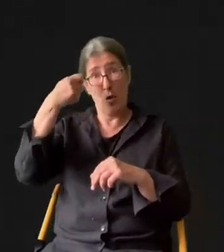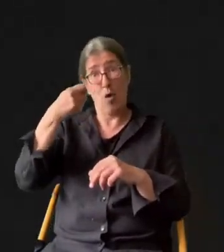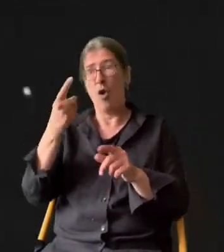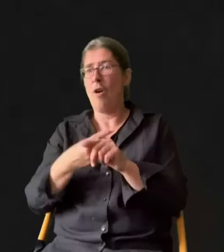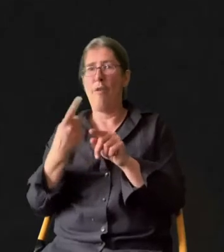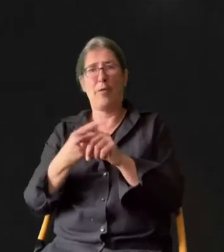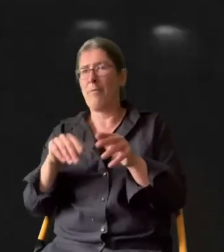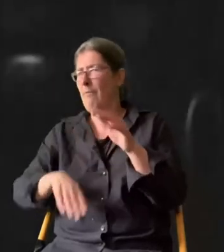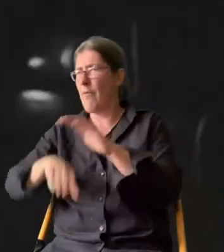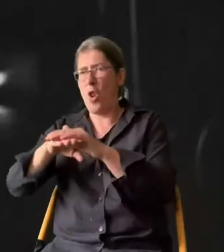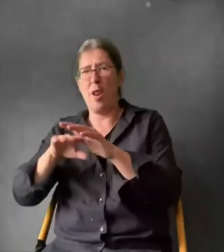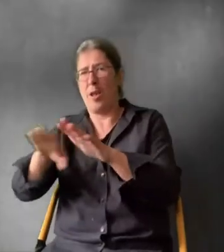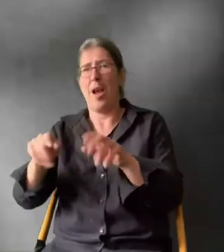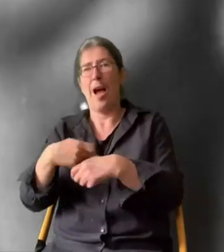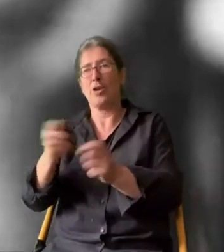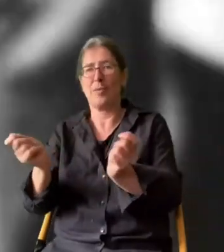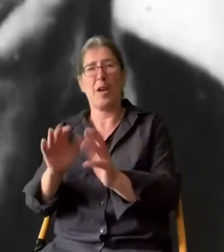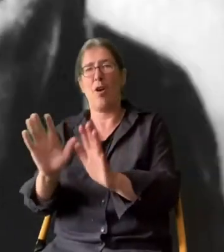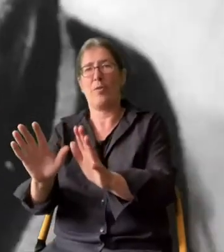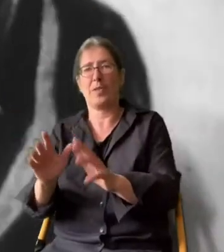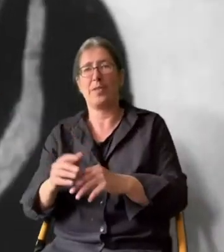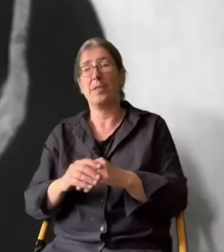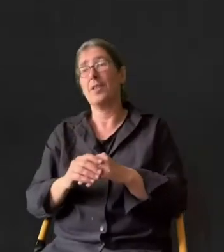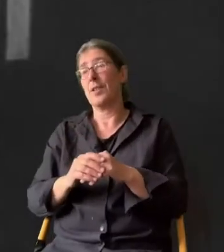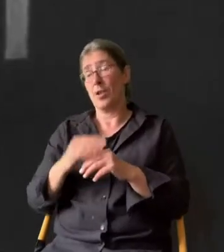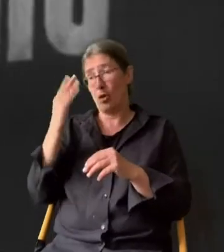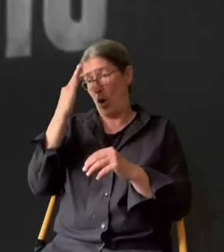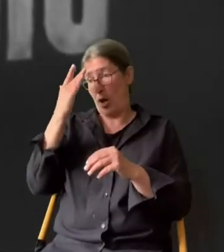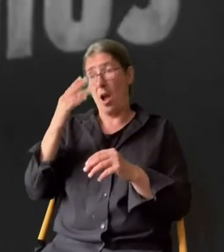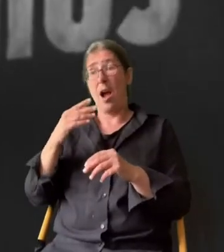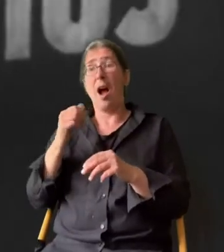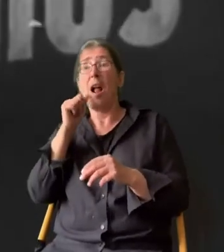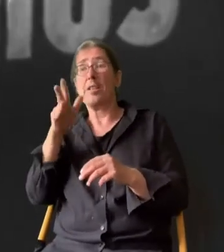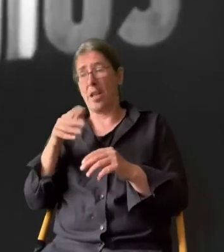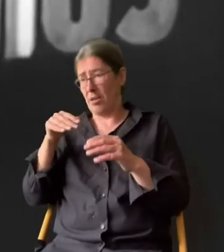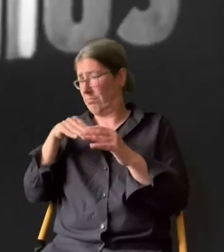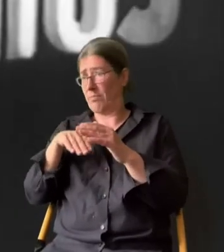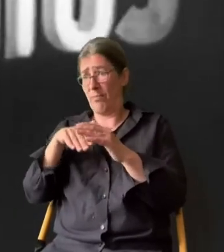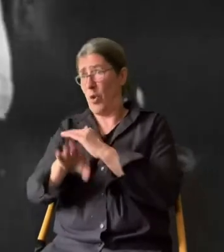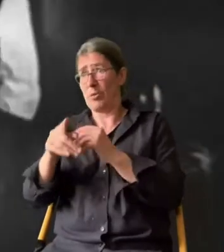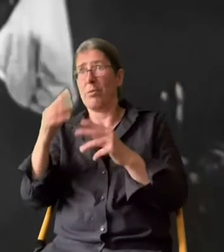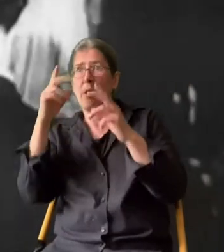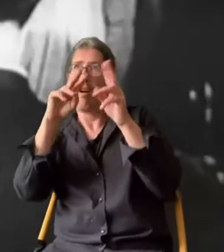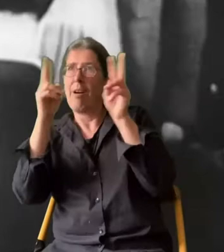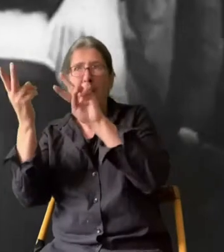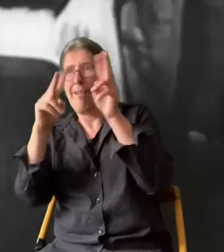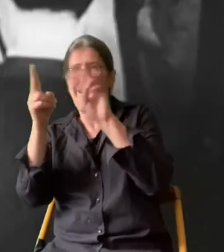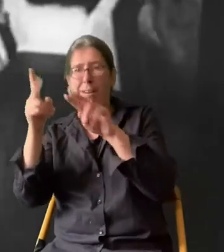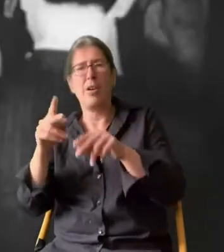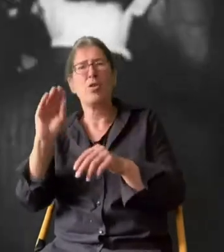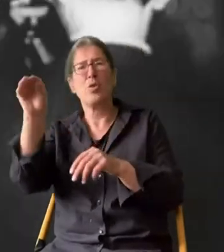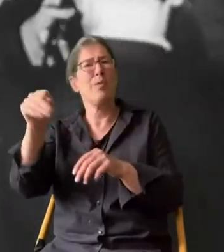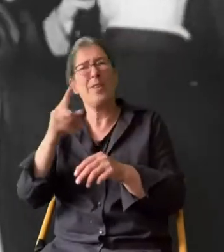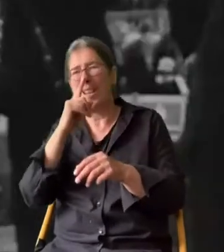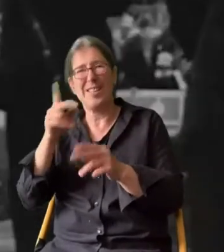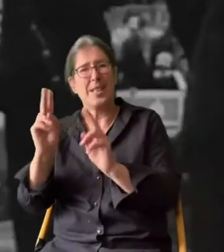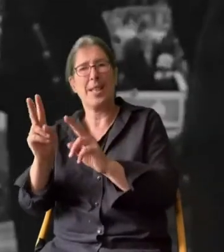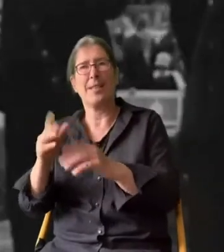Die Kinos sind oft ausverkauft. Flucht vor den Sorgen des Alltags und vor der ungewissen Zukunft.